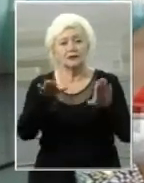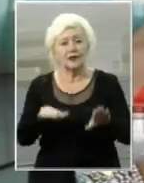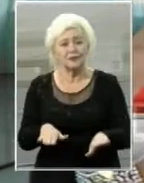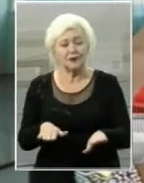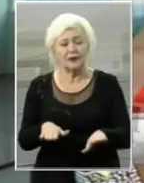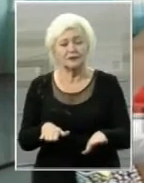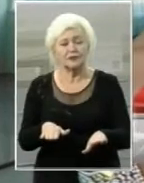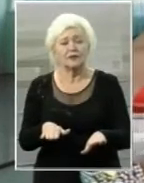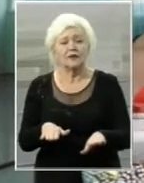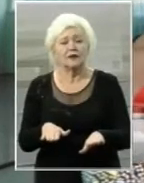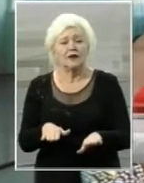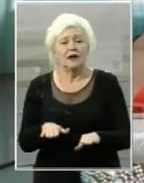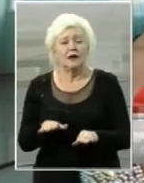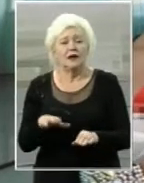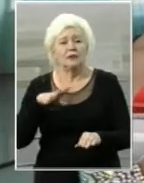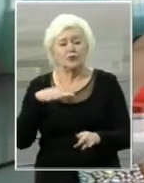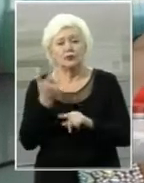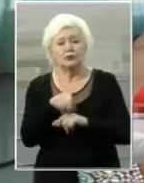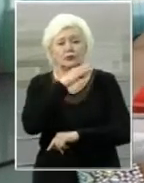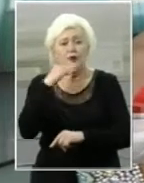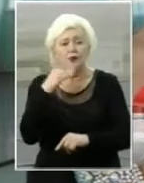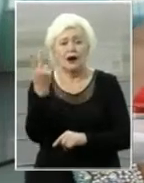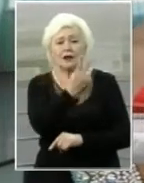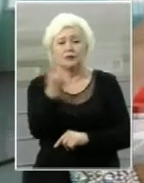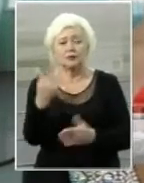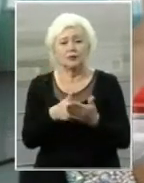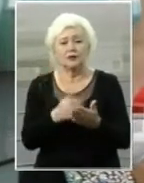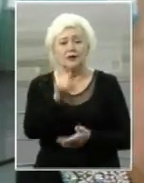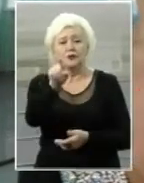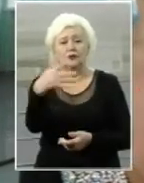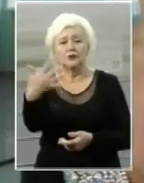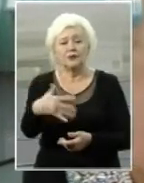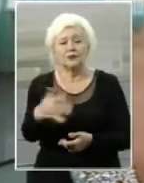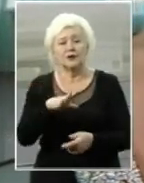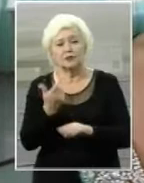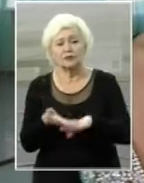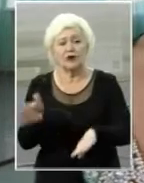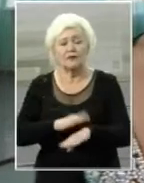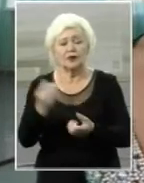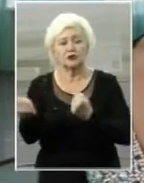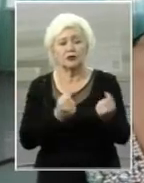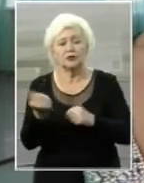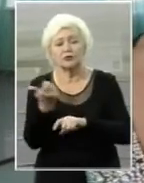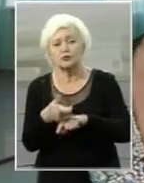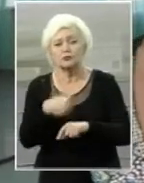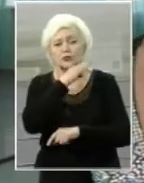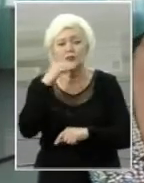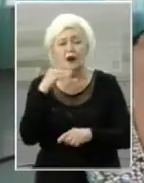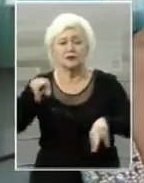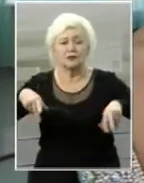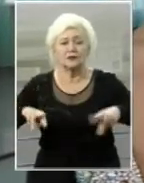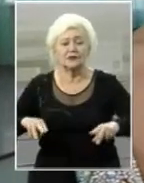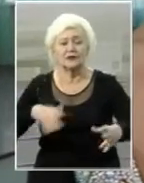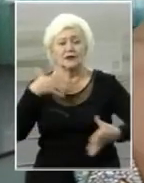Ми посіли четверте місце. Було дуже багато пар, близько 150. Було досить важко боротись, дуже багато танцювали,